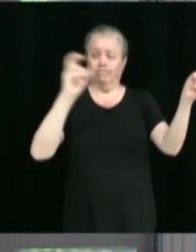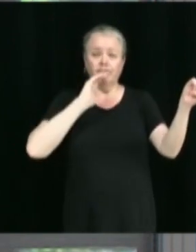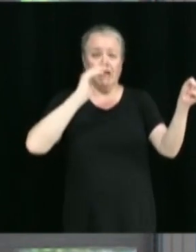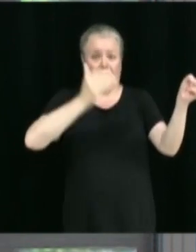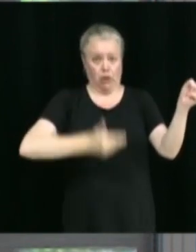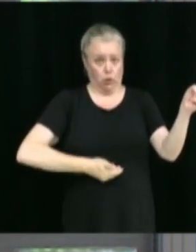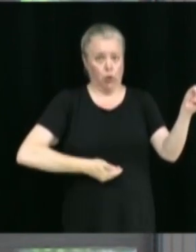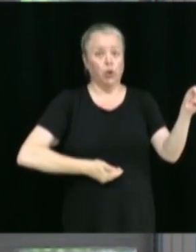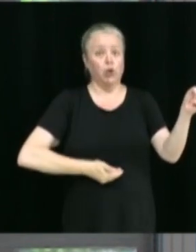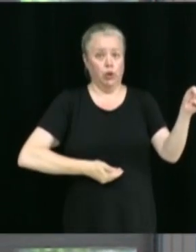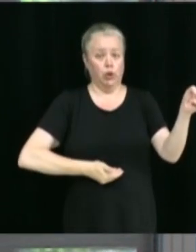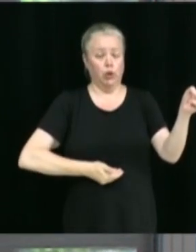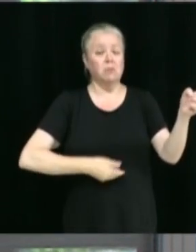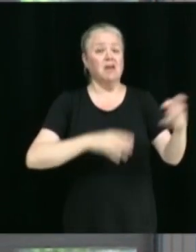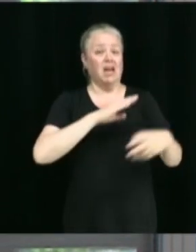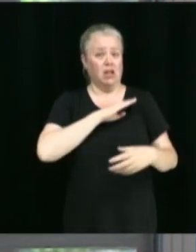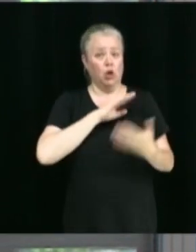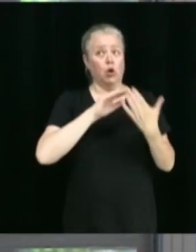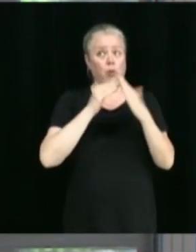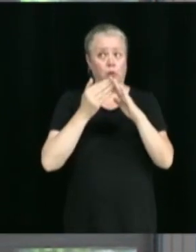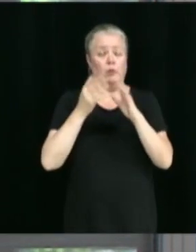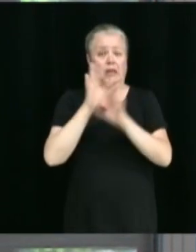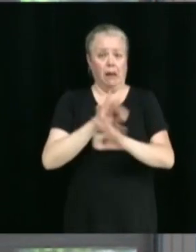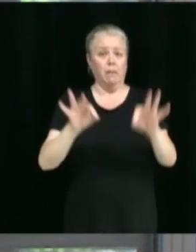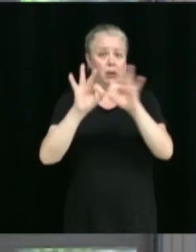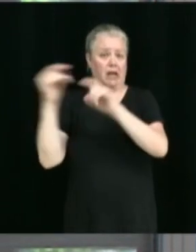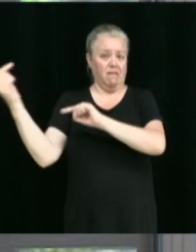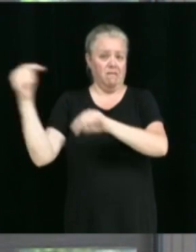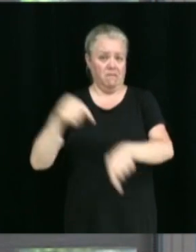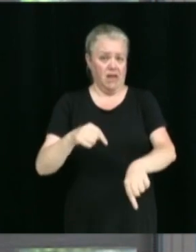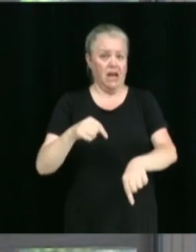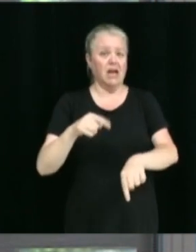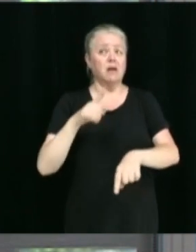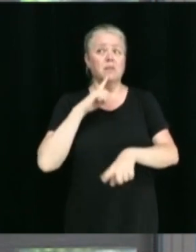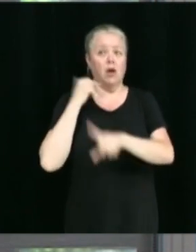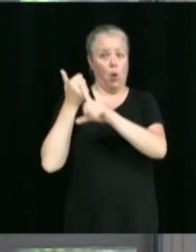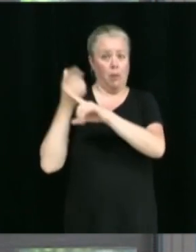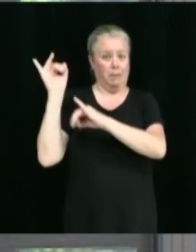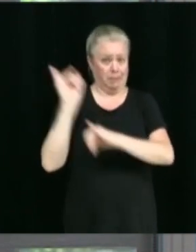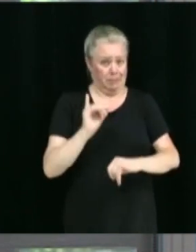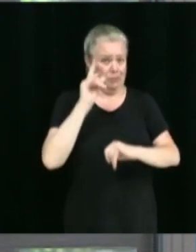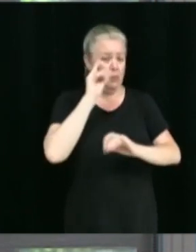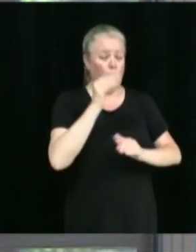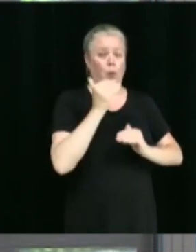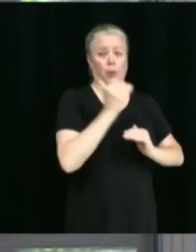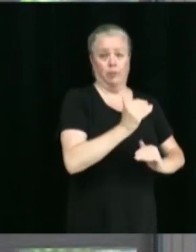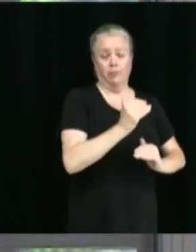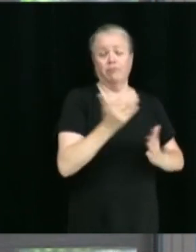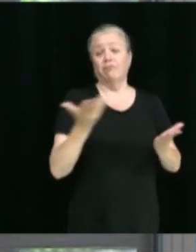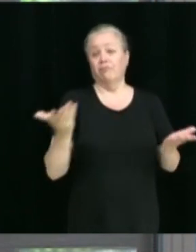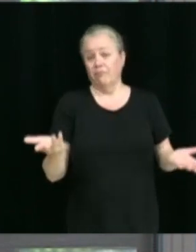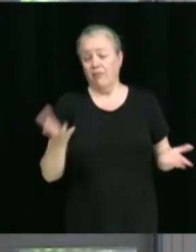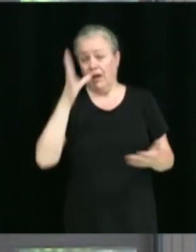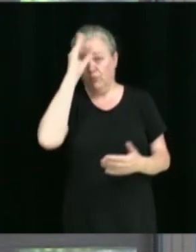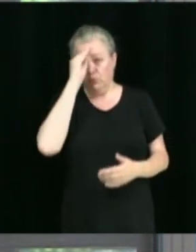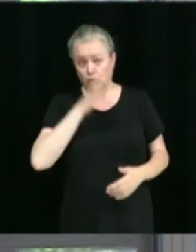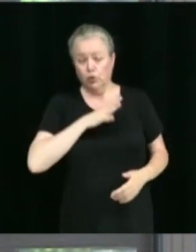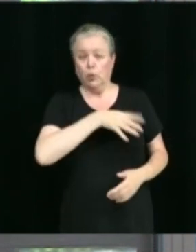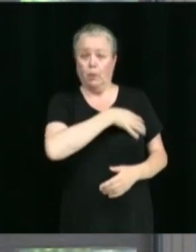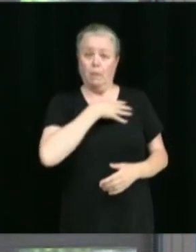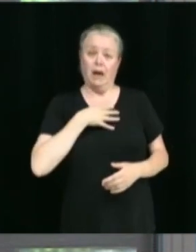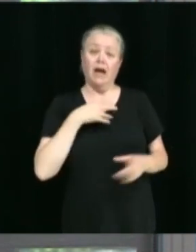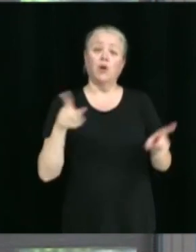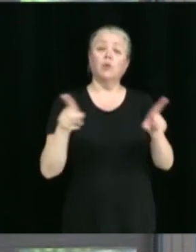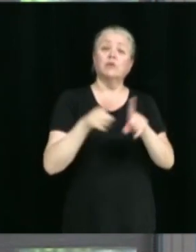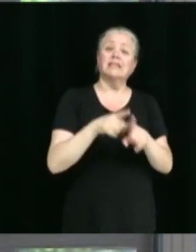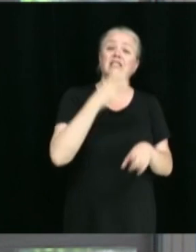Et on reçoit une communauté importante de réfugiés. Donc, M. le maire et chers collègues, je vous demande de proclamer cette journée du 20 juin comme la Journée